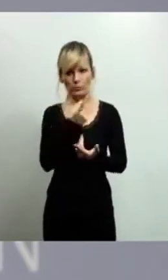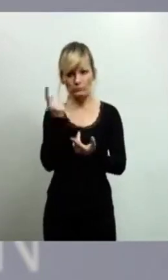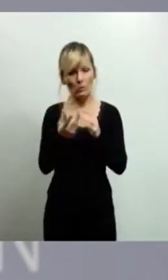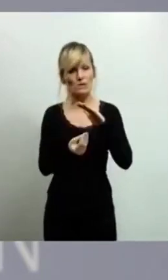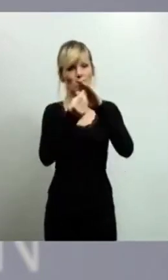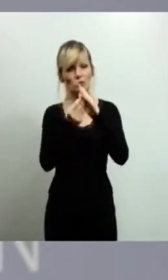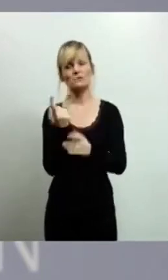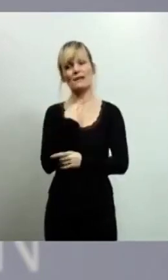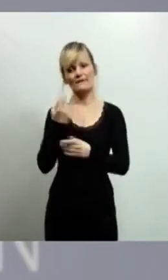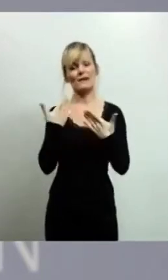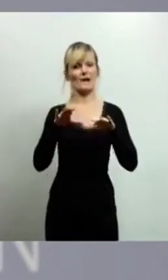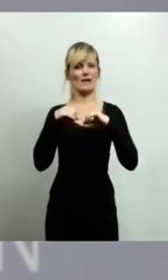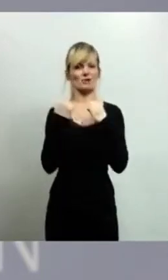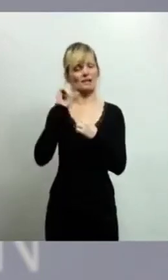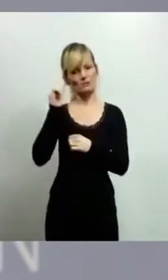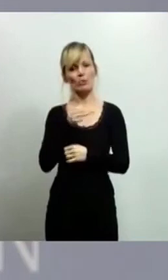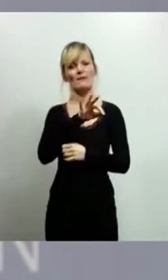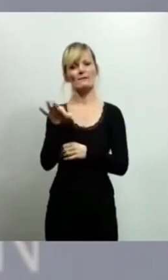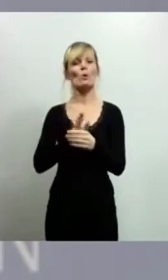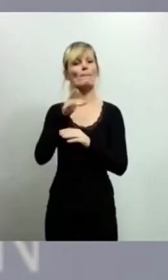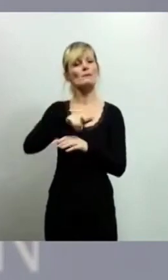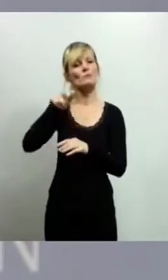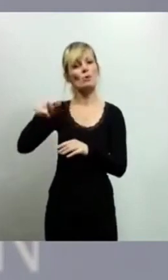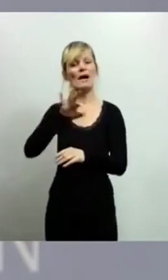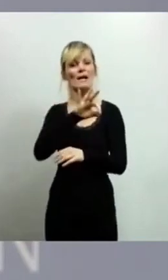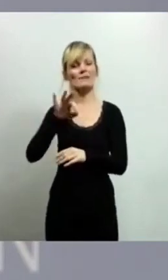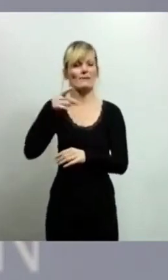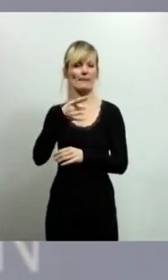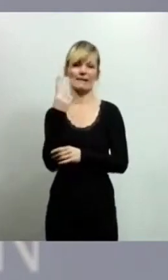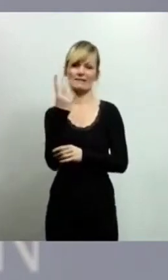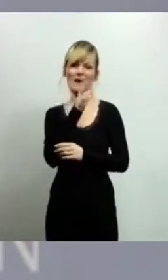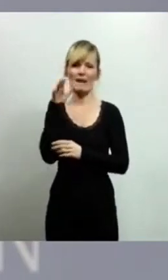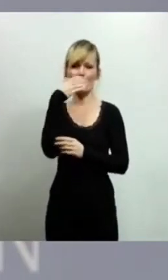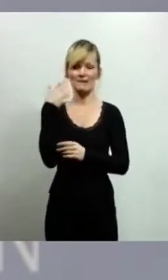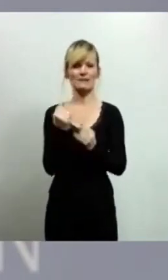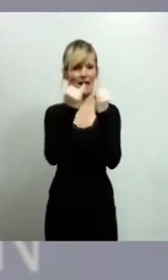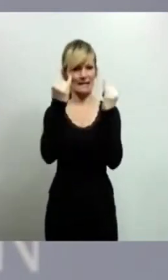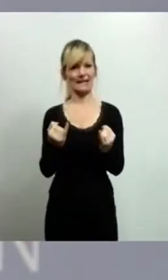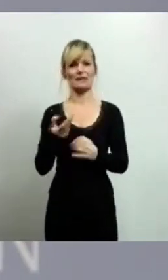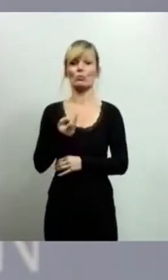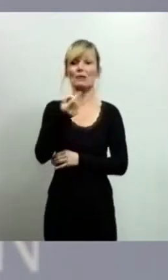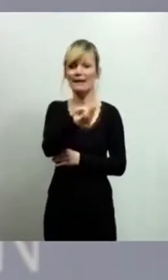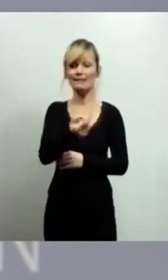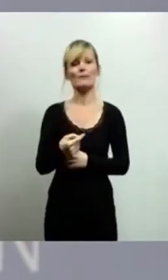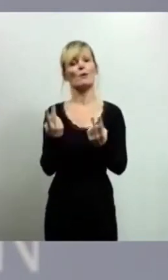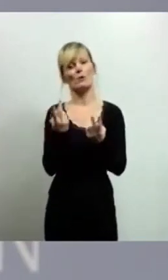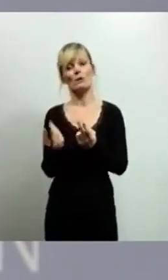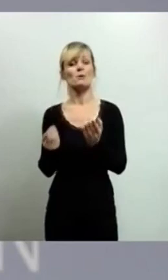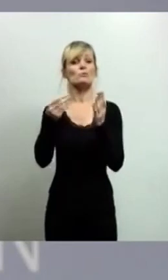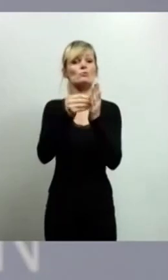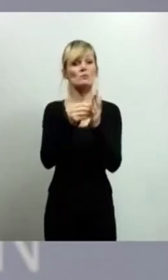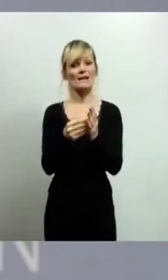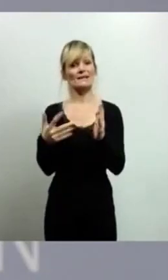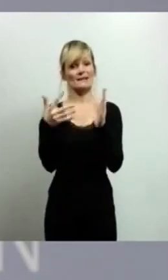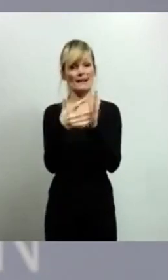FFP2-Masken vor allem für Besucher an die Einrichtungen zu geben, aber eben auch die zusätzlichen Tests, die notwendig sind. Und wir bieten